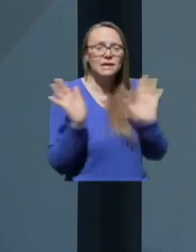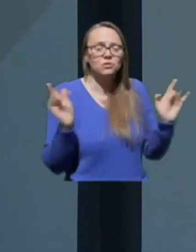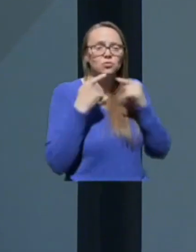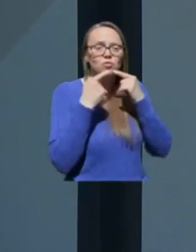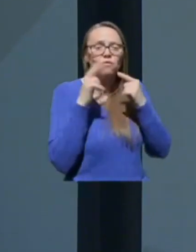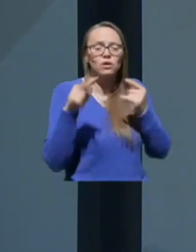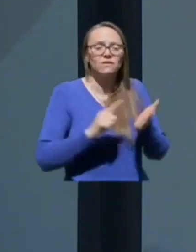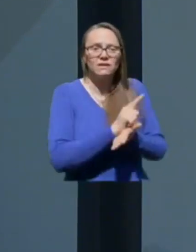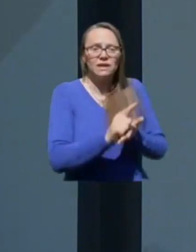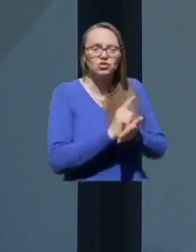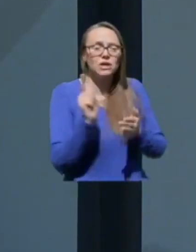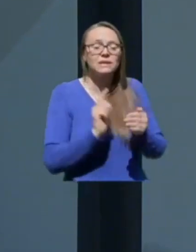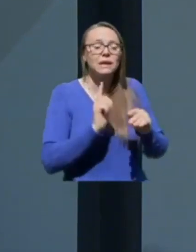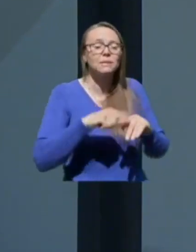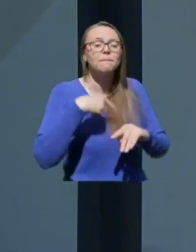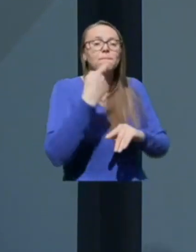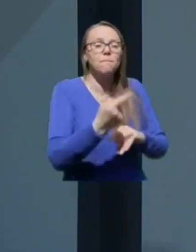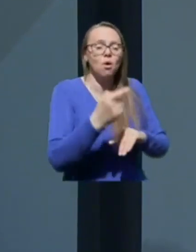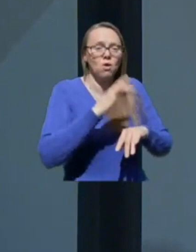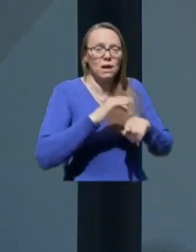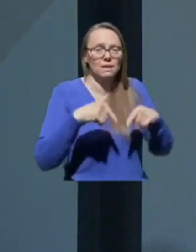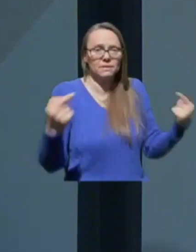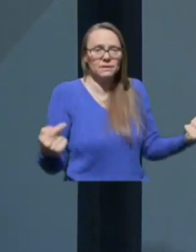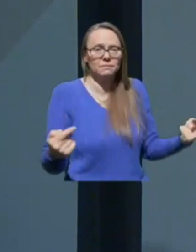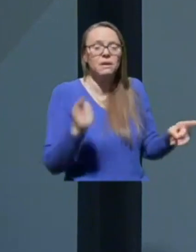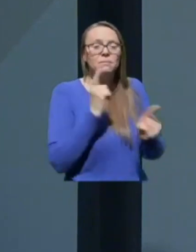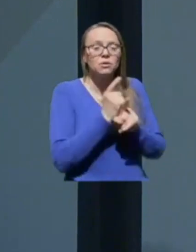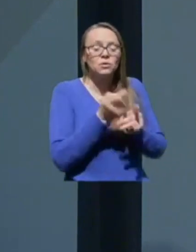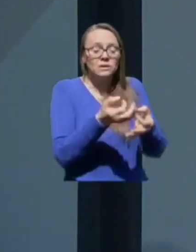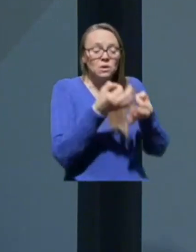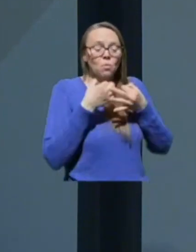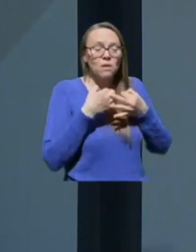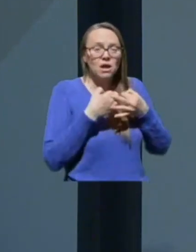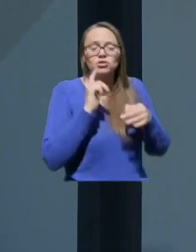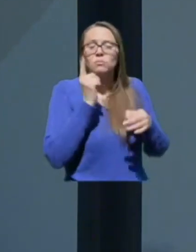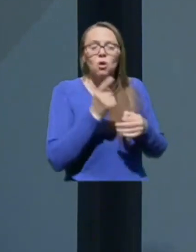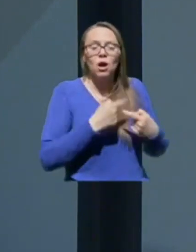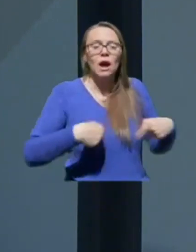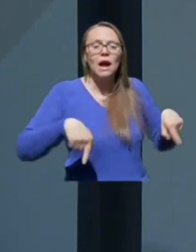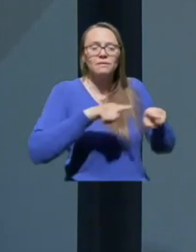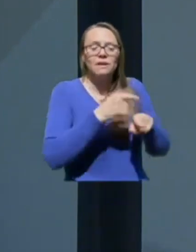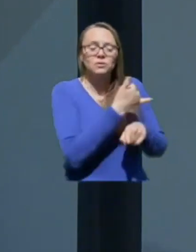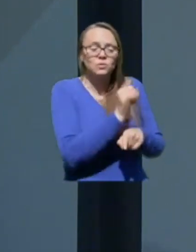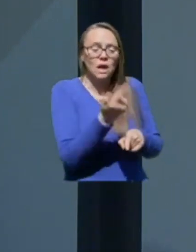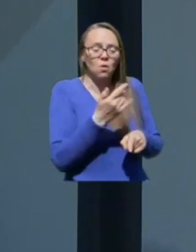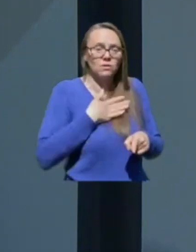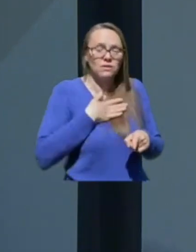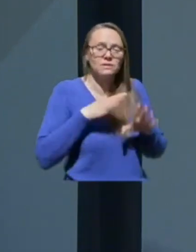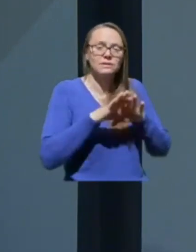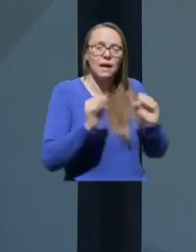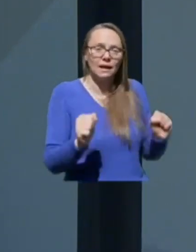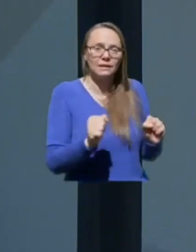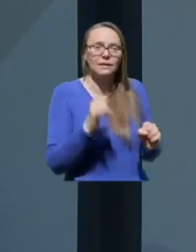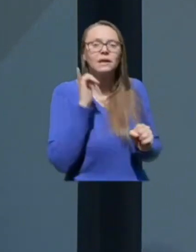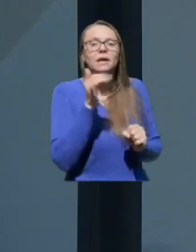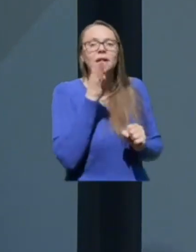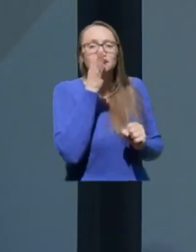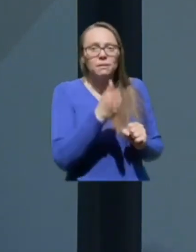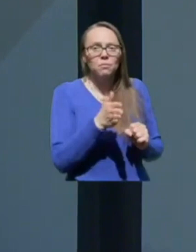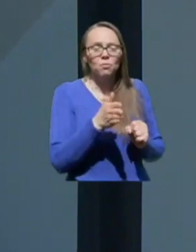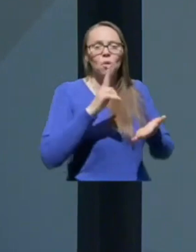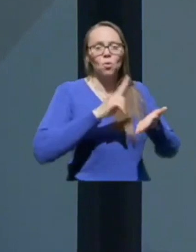in po tej epidemiji. Prav tako pa se vprašajmo, kaj naj vsak izmed nas naredi, da bomo